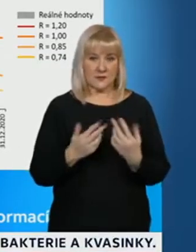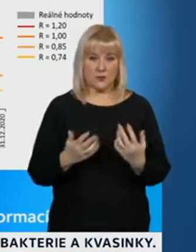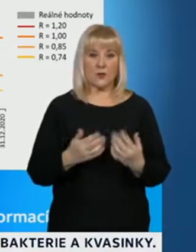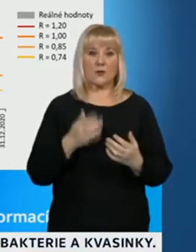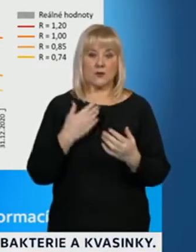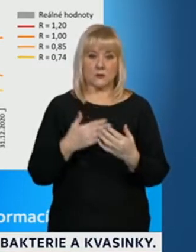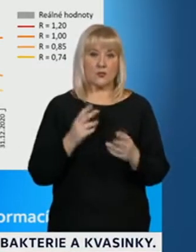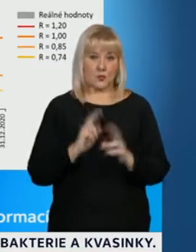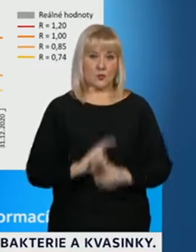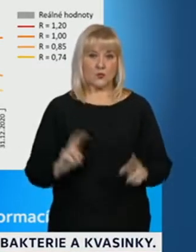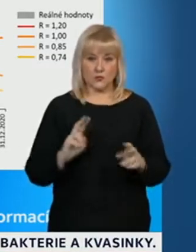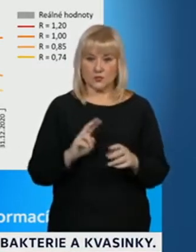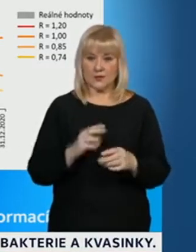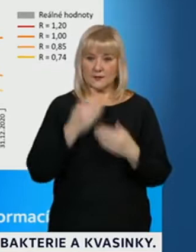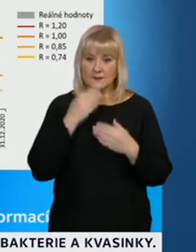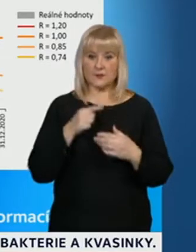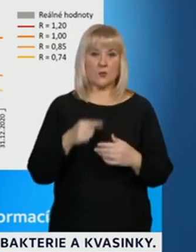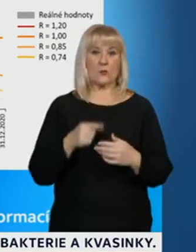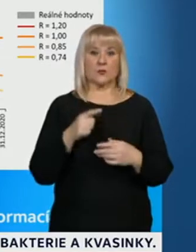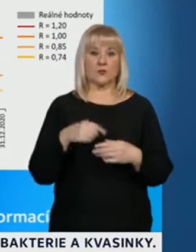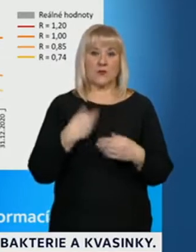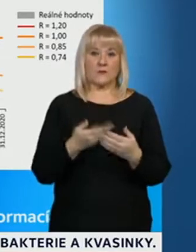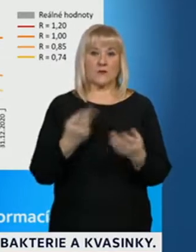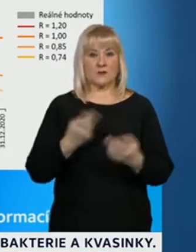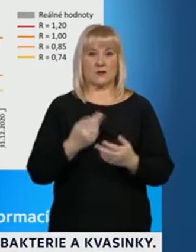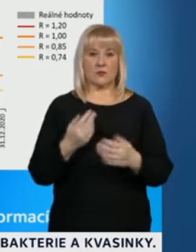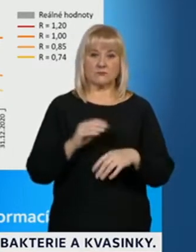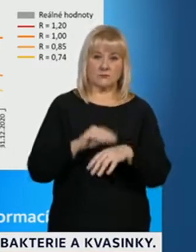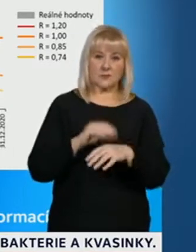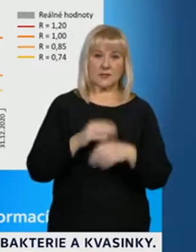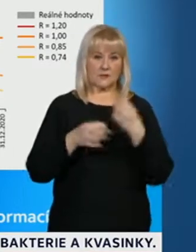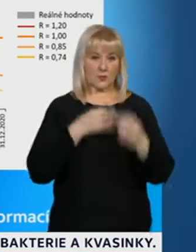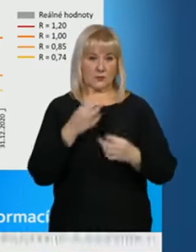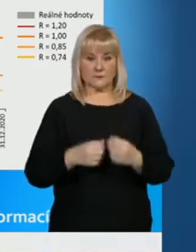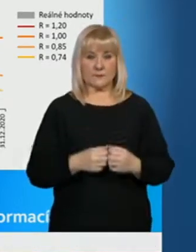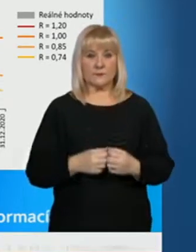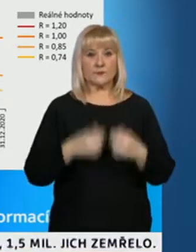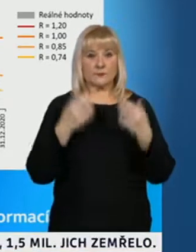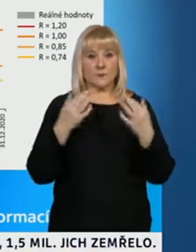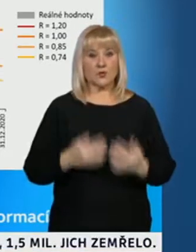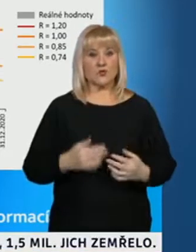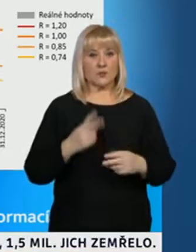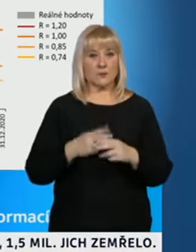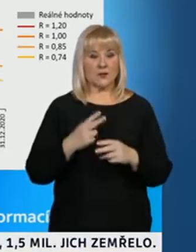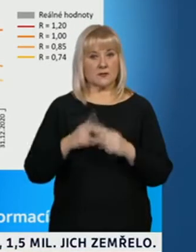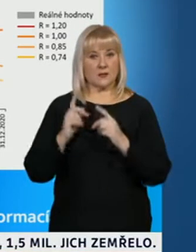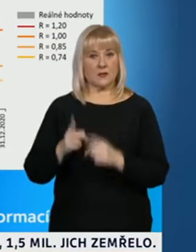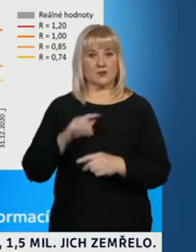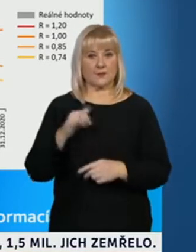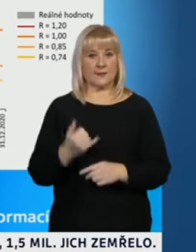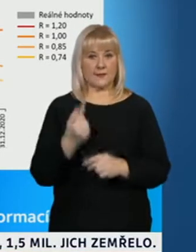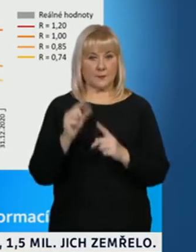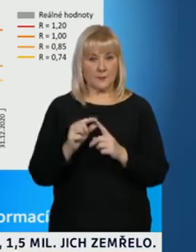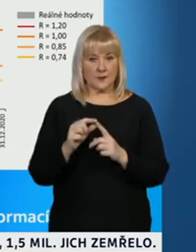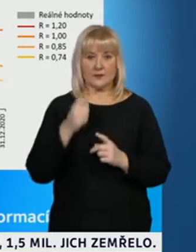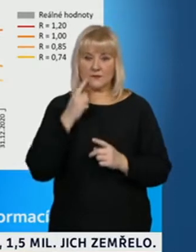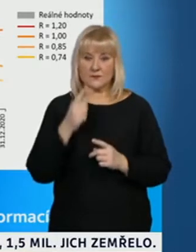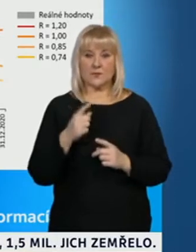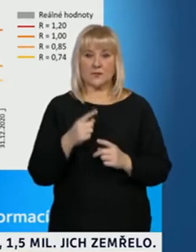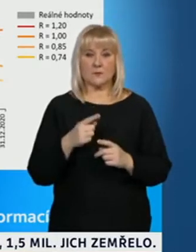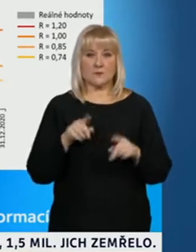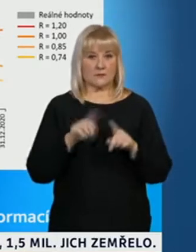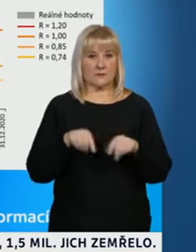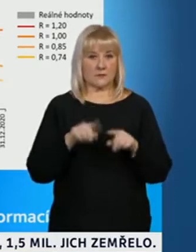dokázali bychom díky tomu vyslat jakýsi signál. Počet pacientů na intenzivní péči, zase vidíte ten setrvalý shodovitý